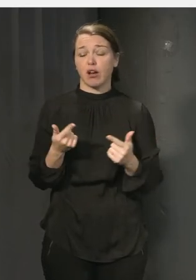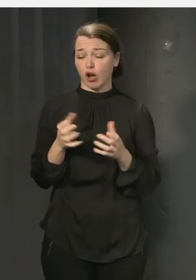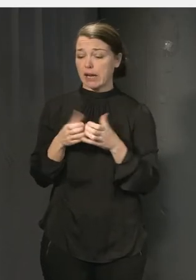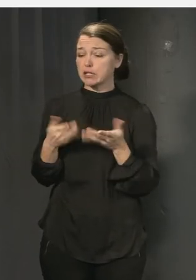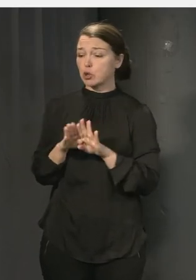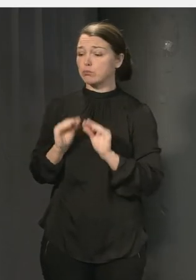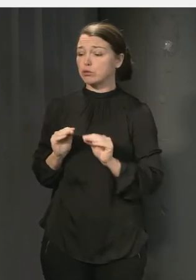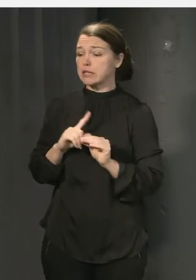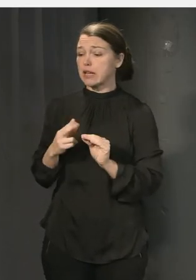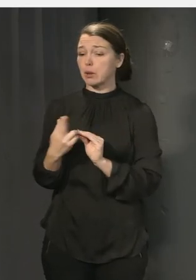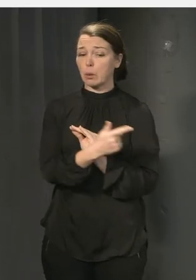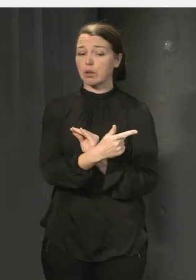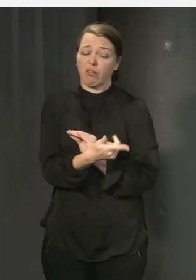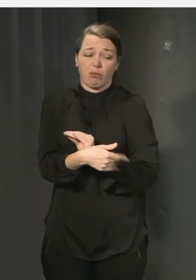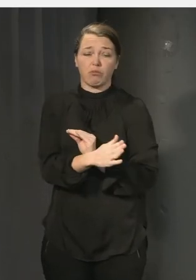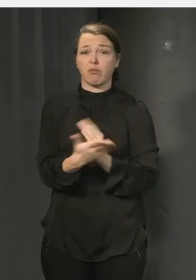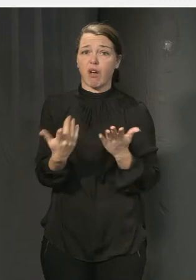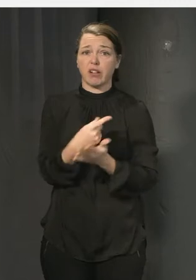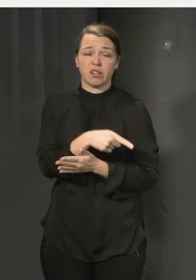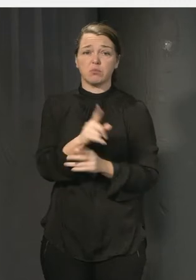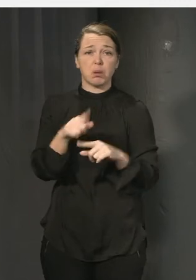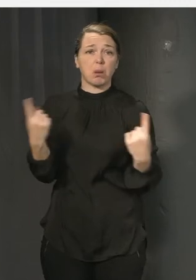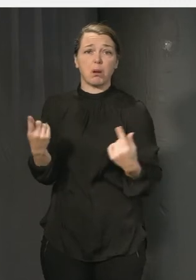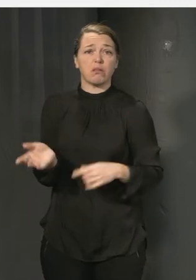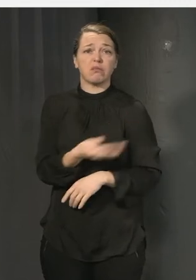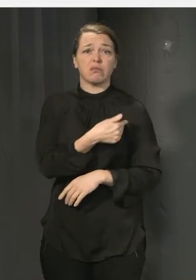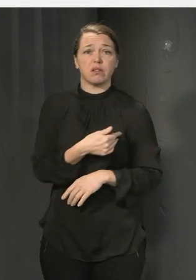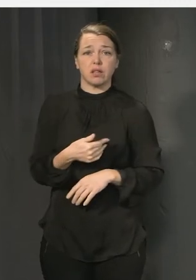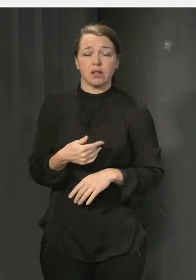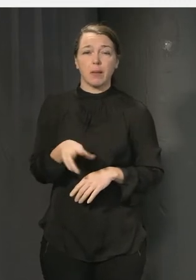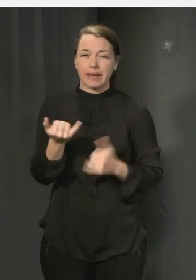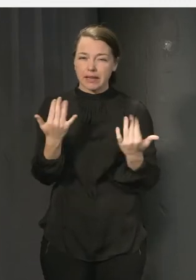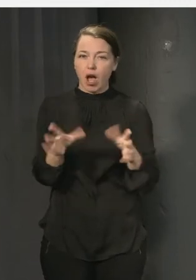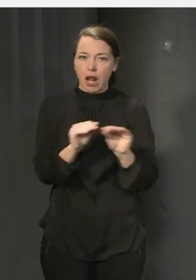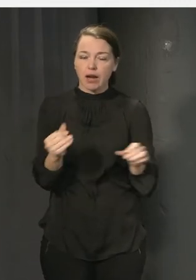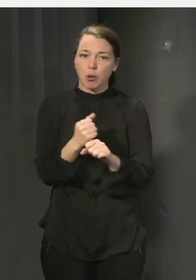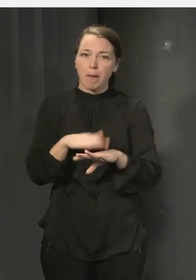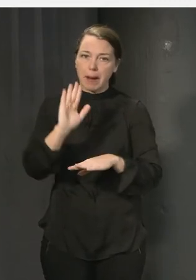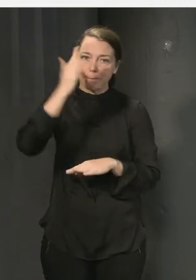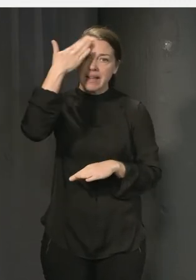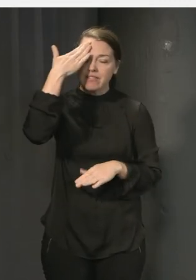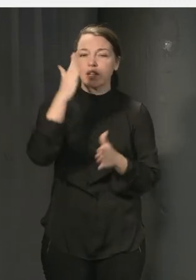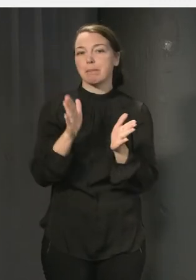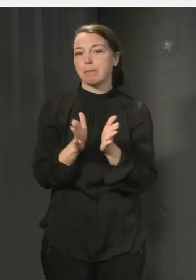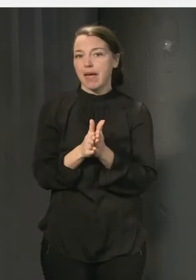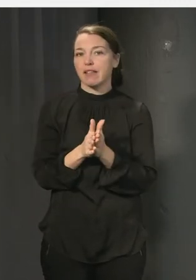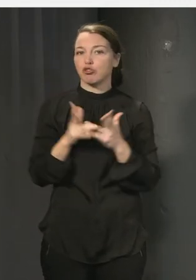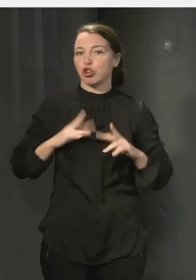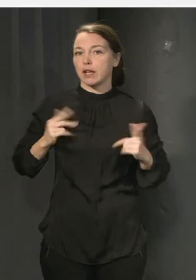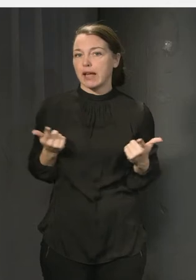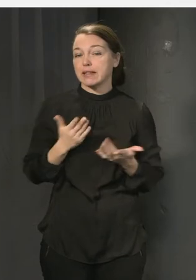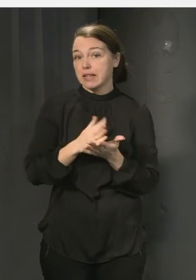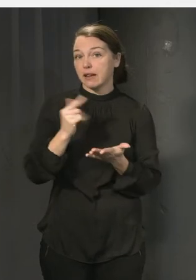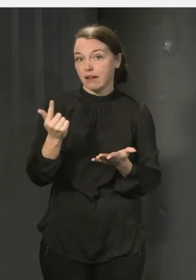klassrummet så att det har ju blivit bättre och lärare jobbar ju mycket mer medvetet ändå med trygghet och